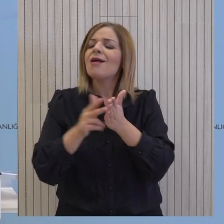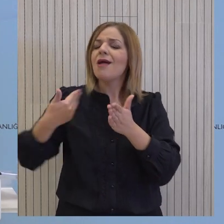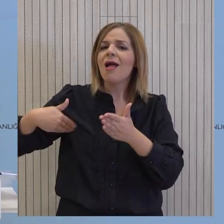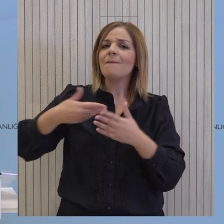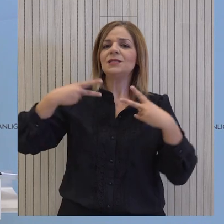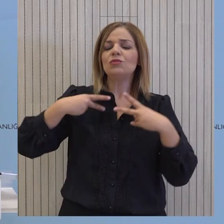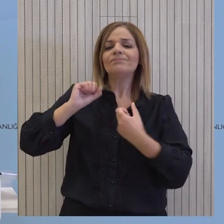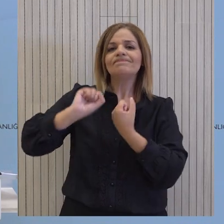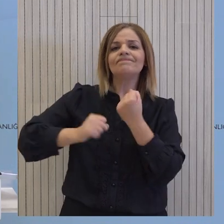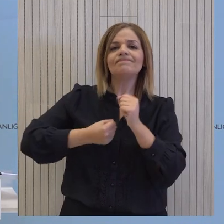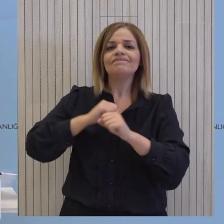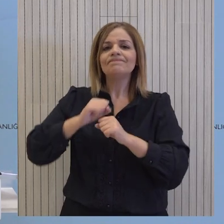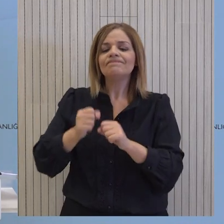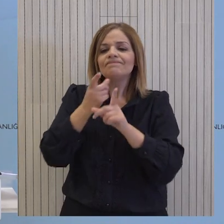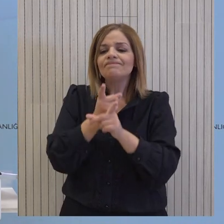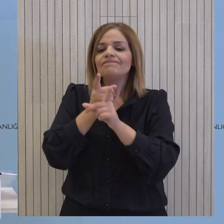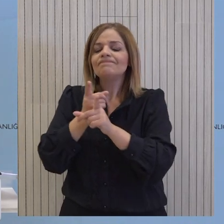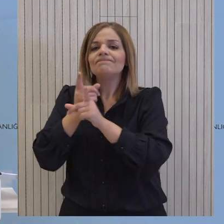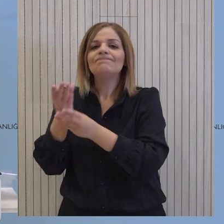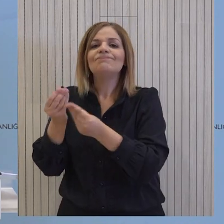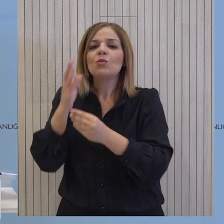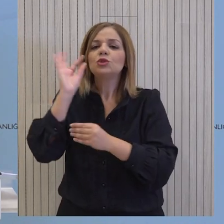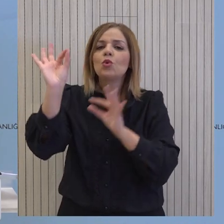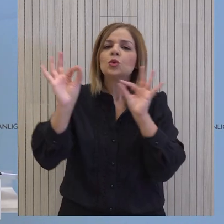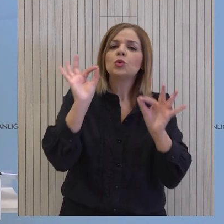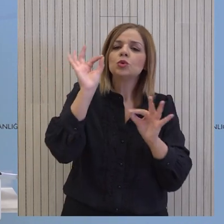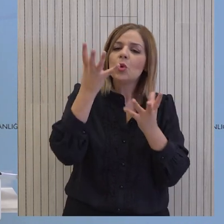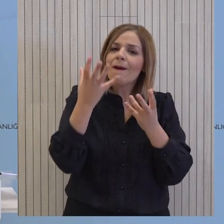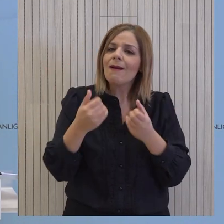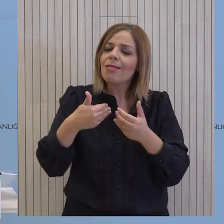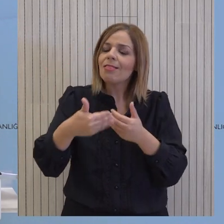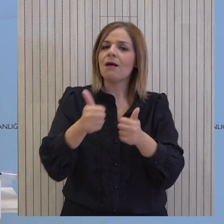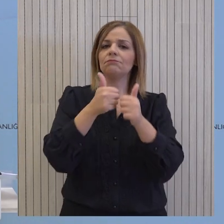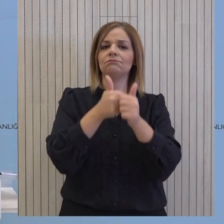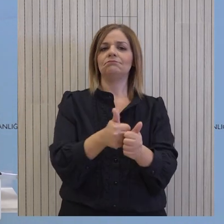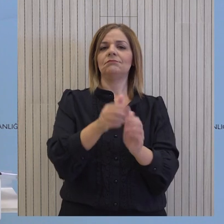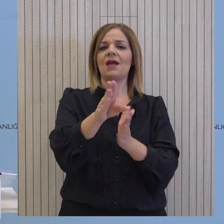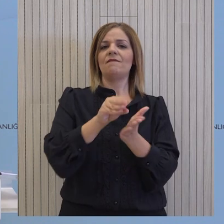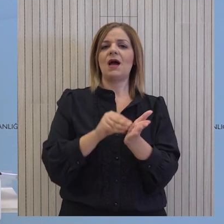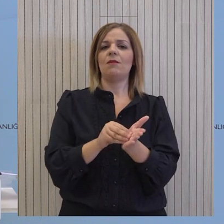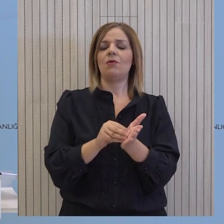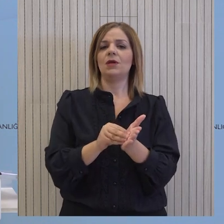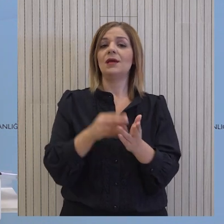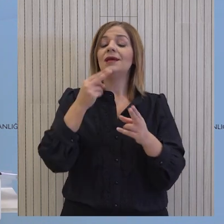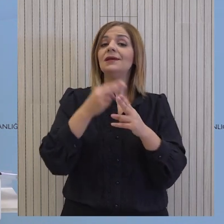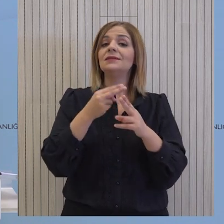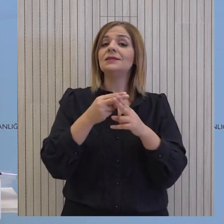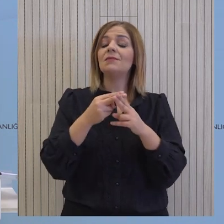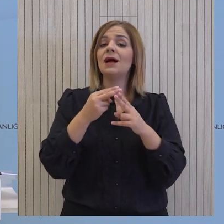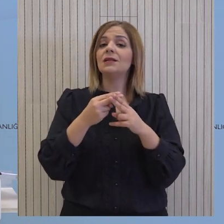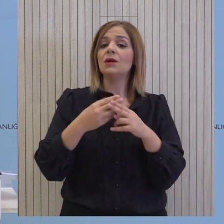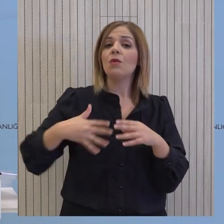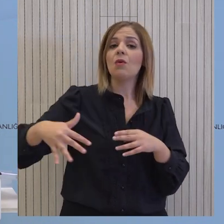Κοινωνικής Πρόνοιας με πολλοί συγκεκριμένους στόχους, οι οποίοι βρίσκονται ήδη σε πορεία ελοποίησης. Η οικοδόμηση ενός σύγχρονου και